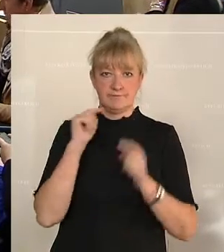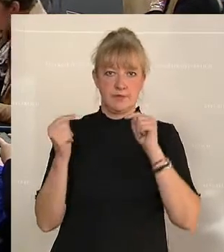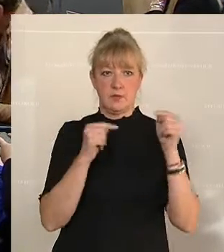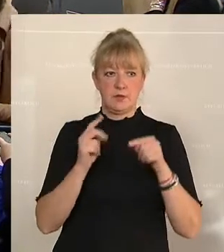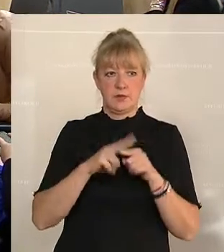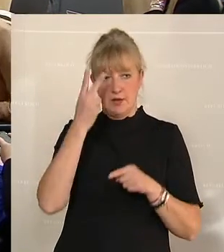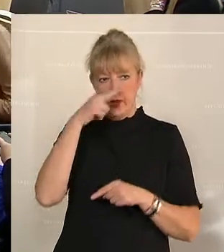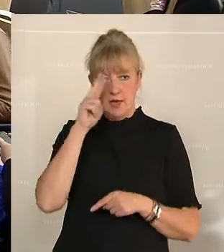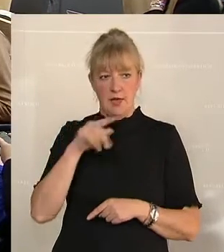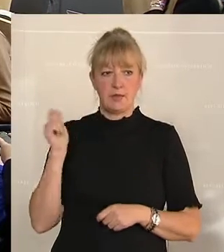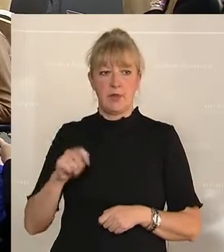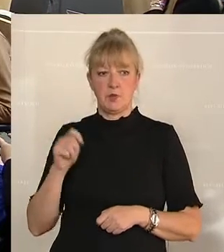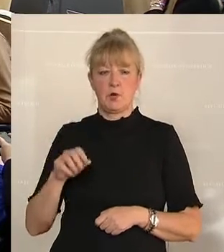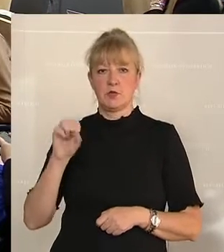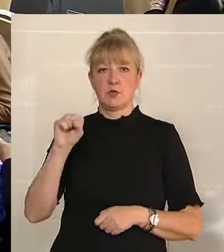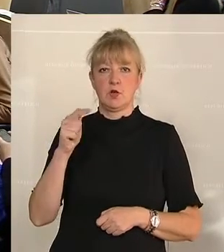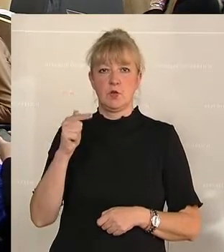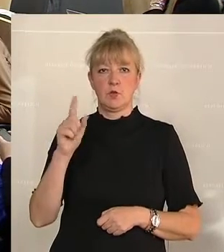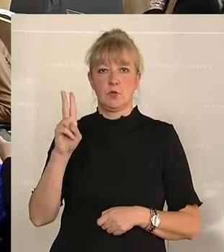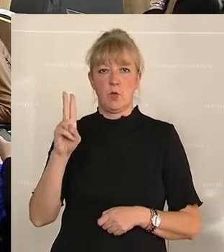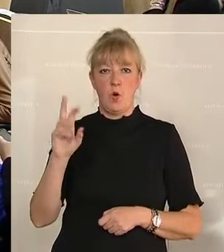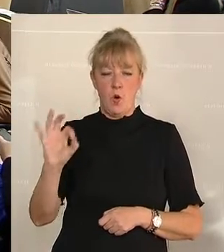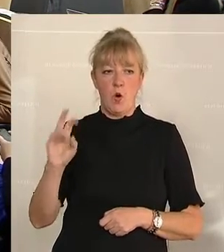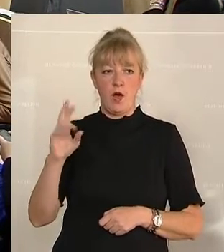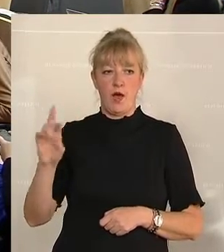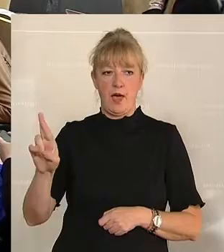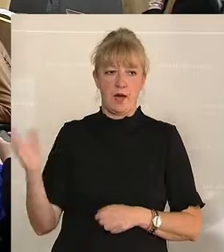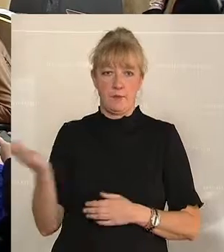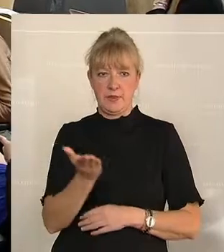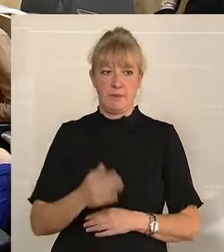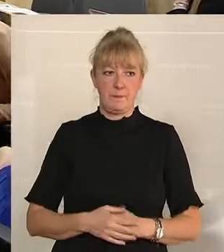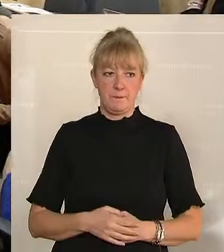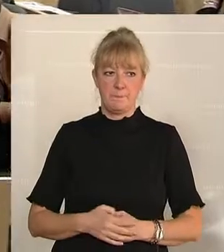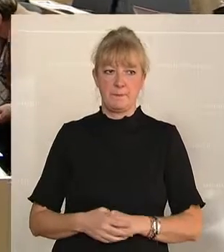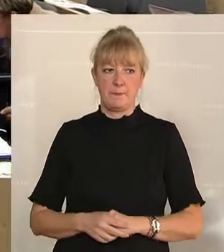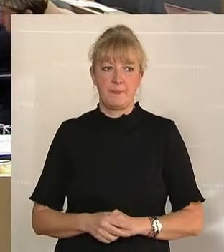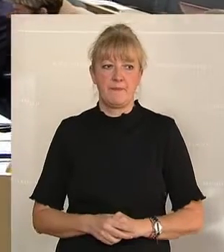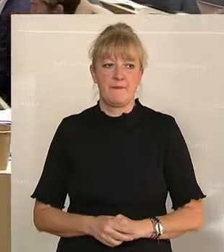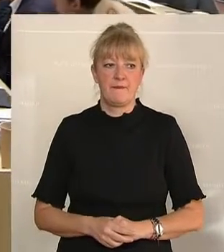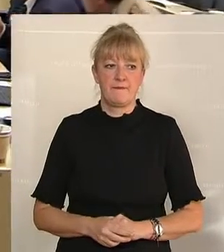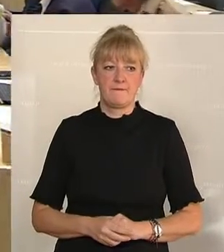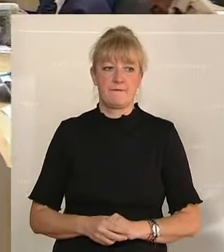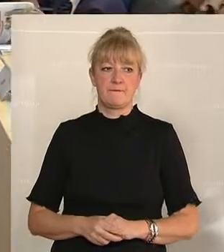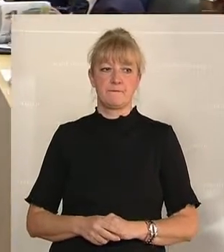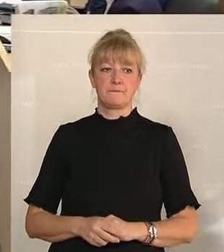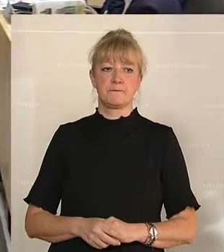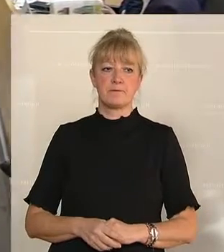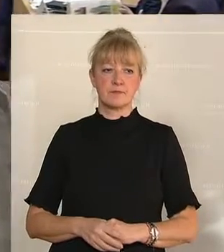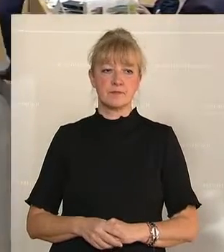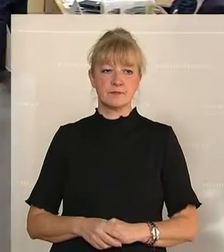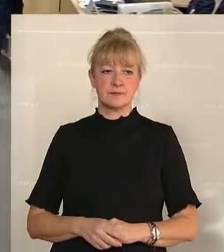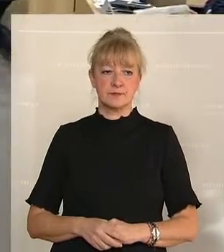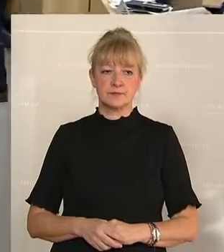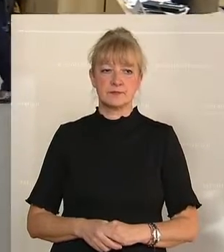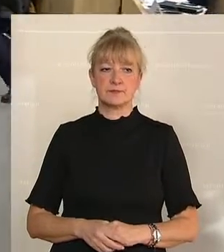Das Ziel ist die Förderung qualifizierter Migration von Drittstaatsangehörigen. Dem besonders Hochqualifizierten geht es dabei auch um